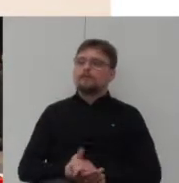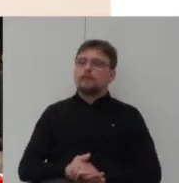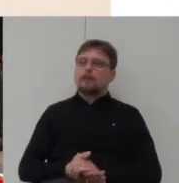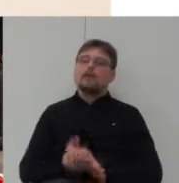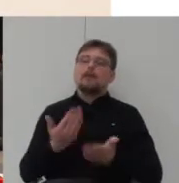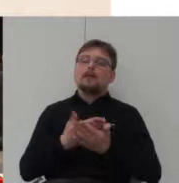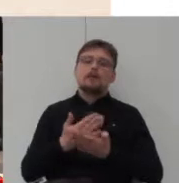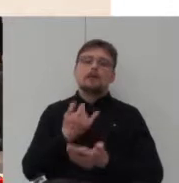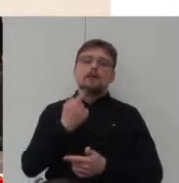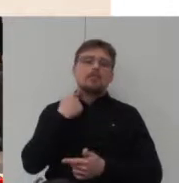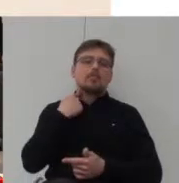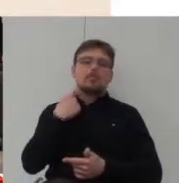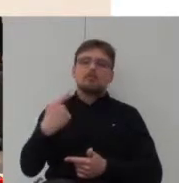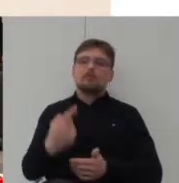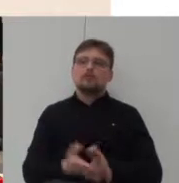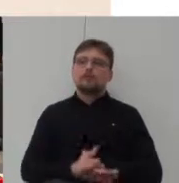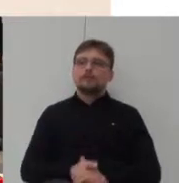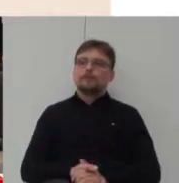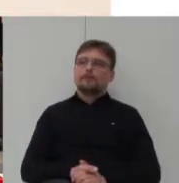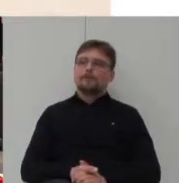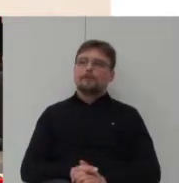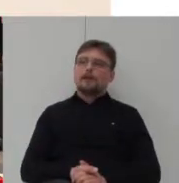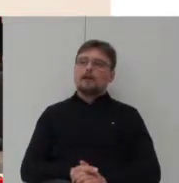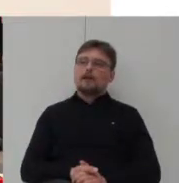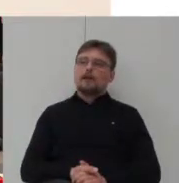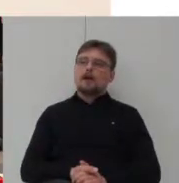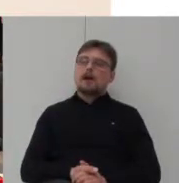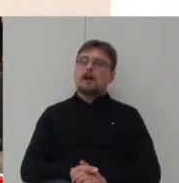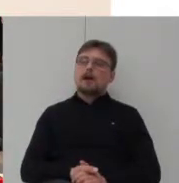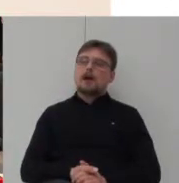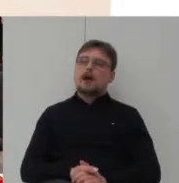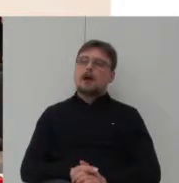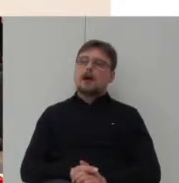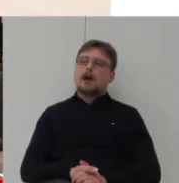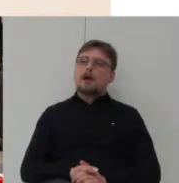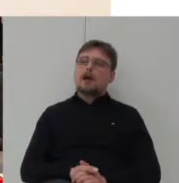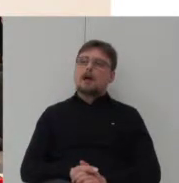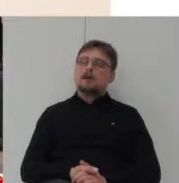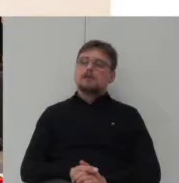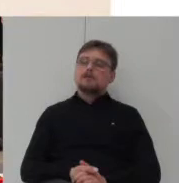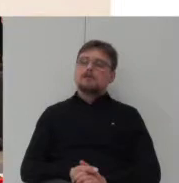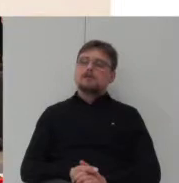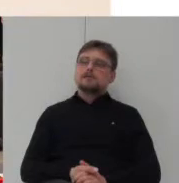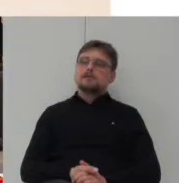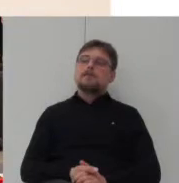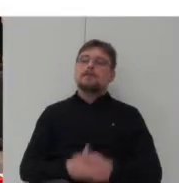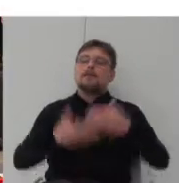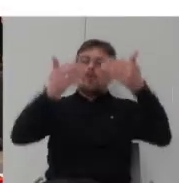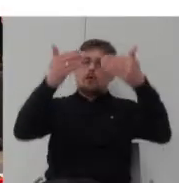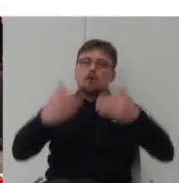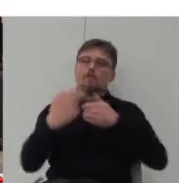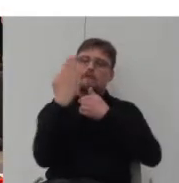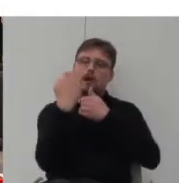nudno, nie będzie długich ciągów, a połączy je ostatnia warstwa, czyli reaktywnie najtańsza, czyli tynk i farba.